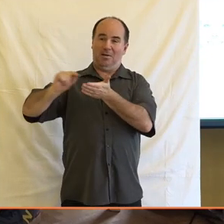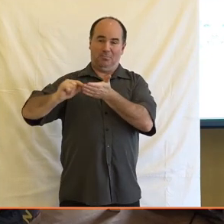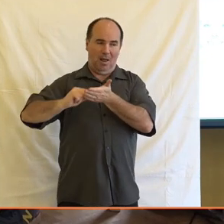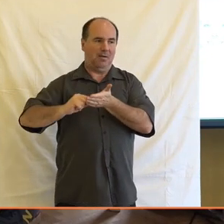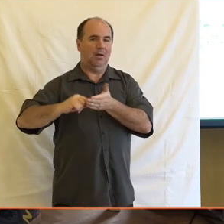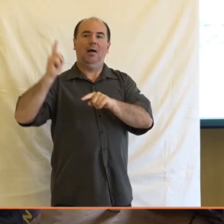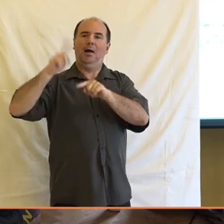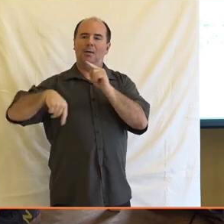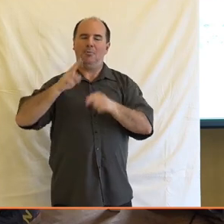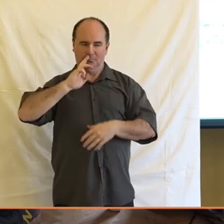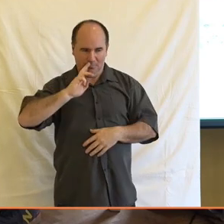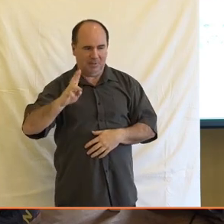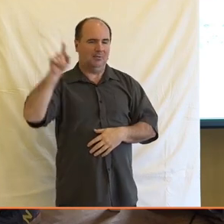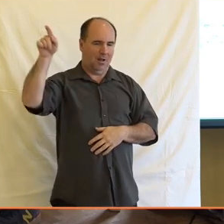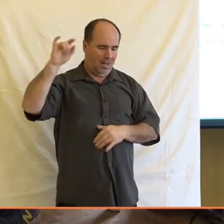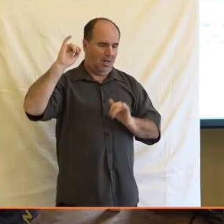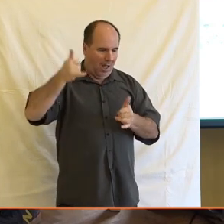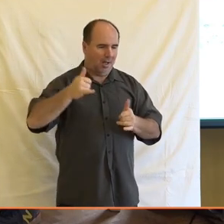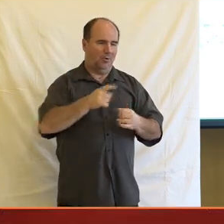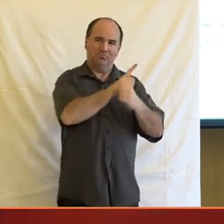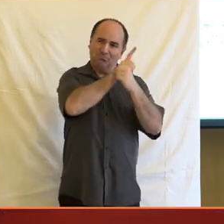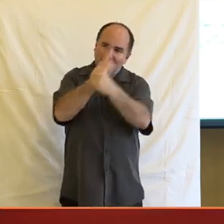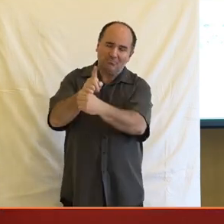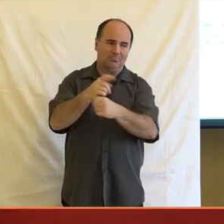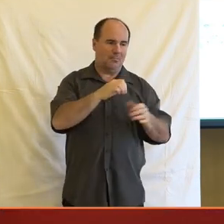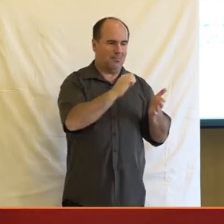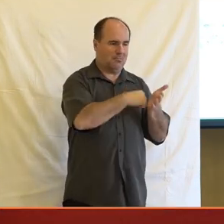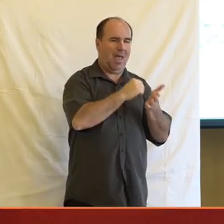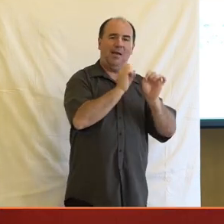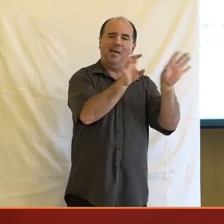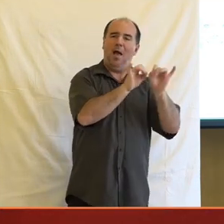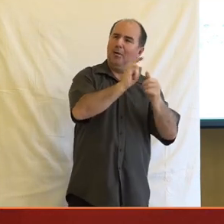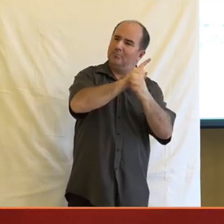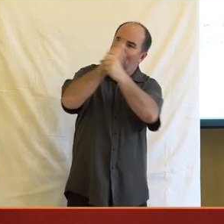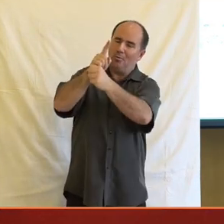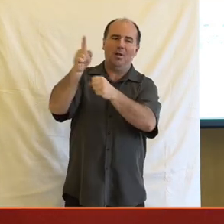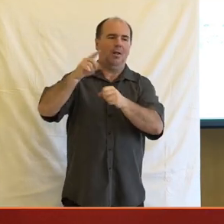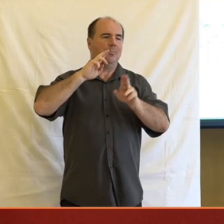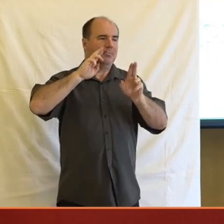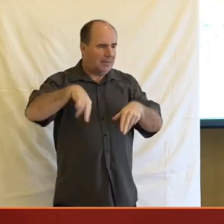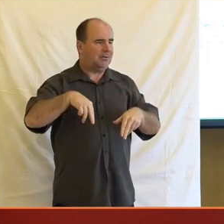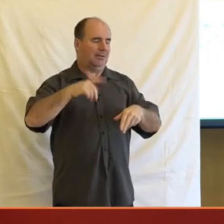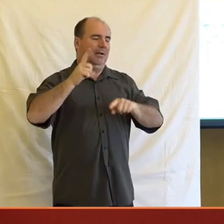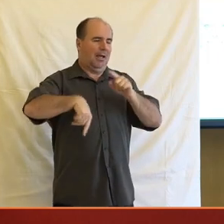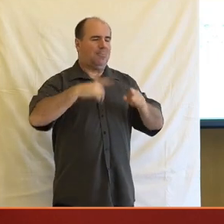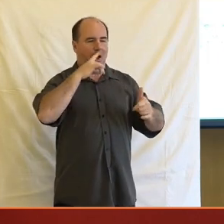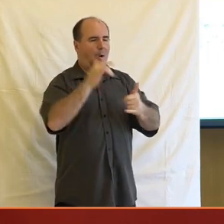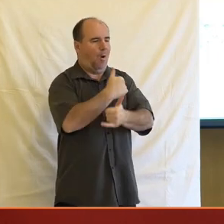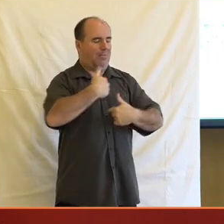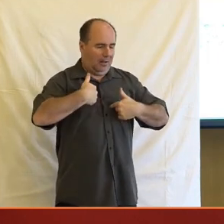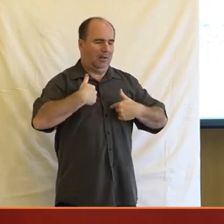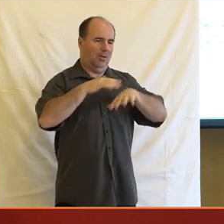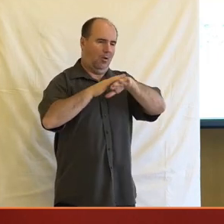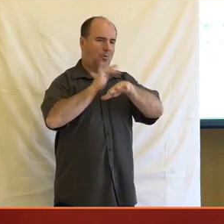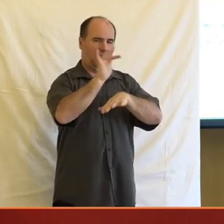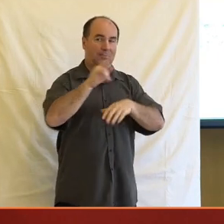ochotná ho pod tedy nějakým tím mediálním tlakem napravit. Co s tím? Já osobně si myslím, že do budoucna